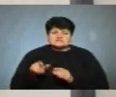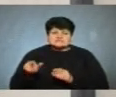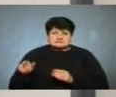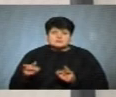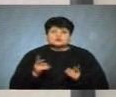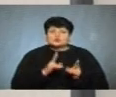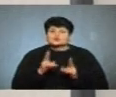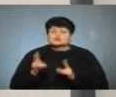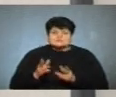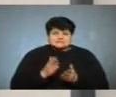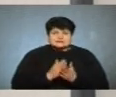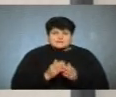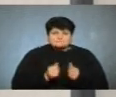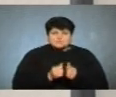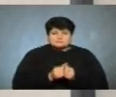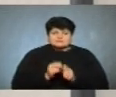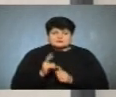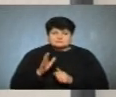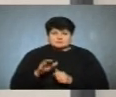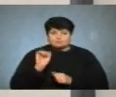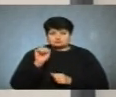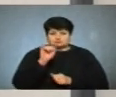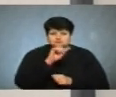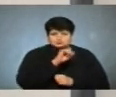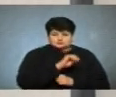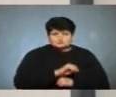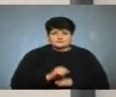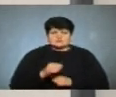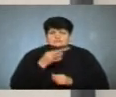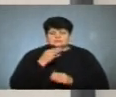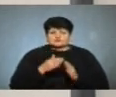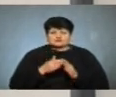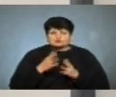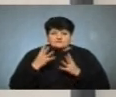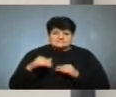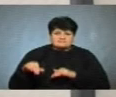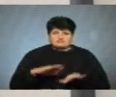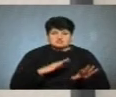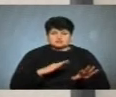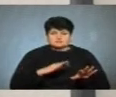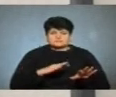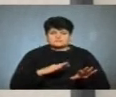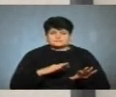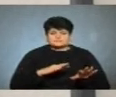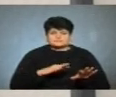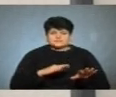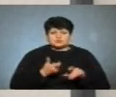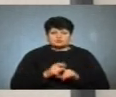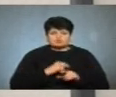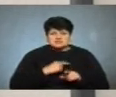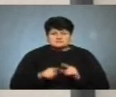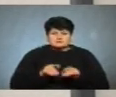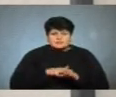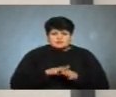є хтось поблизу ваших квартир. Постукати потрібно до сусідів, щоби всі вийшли. Тому що дуже швидко